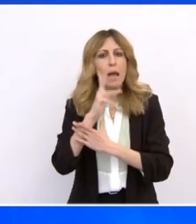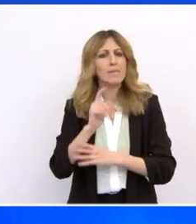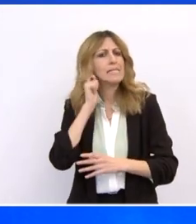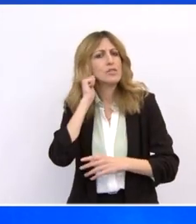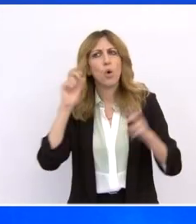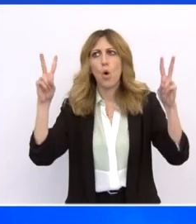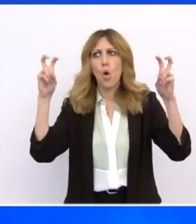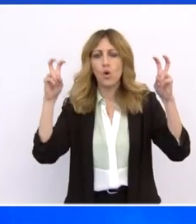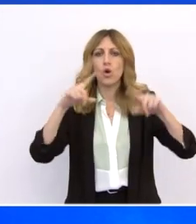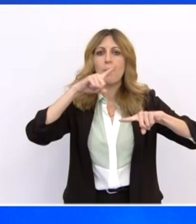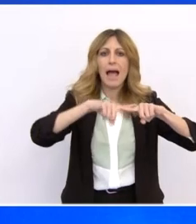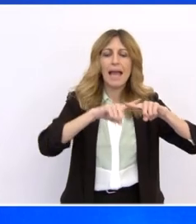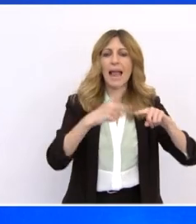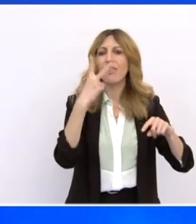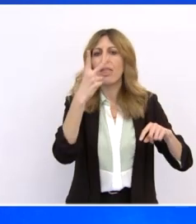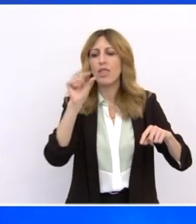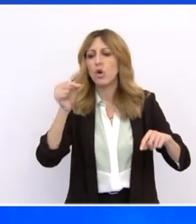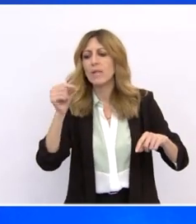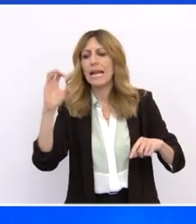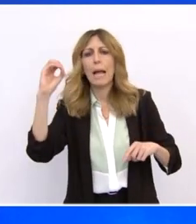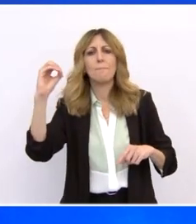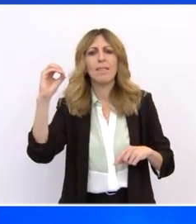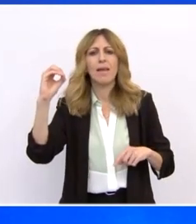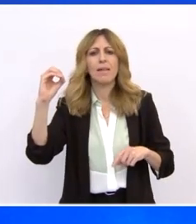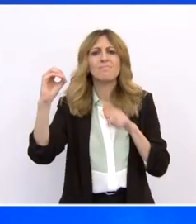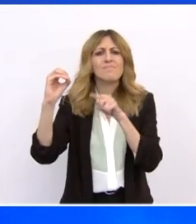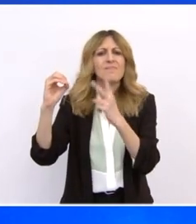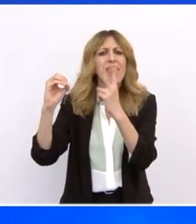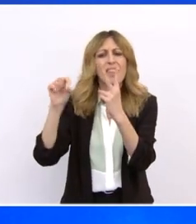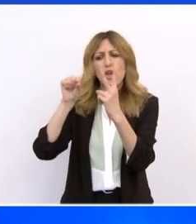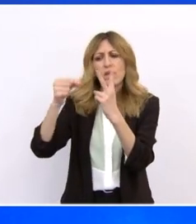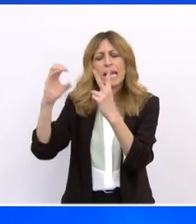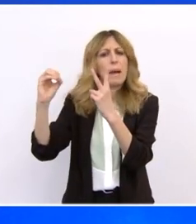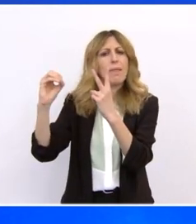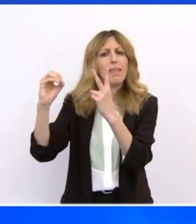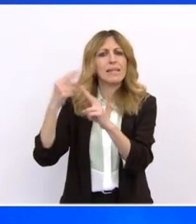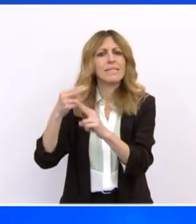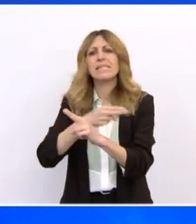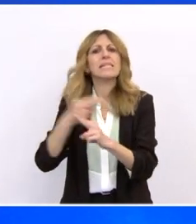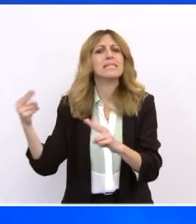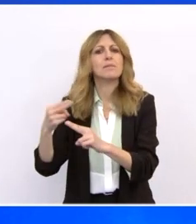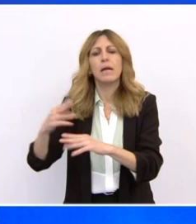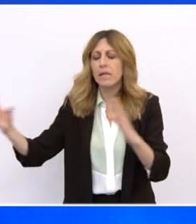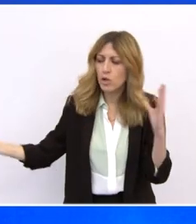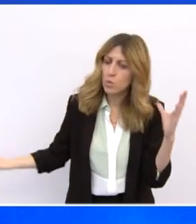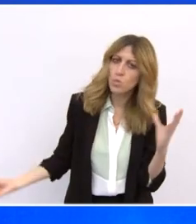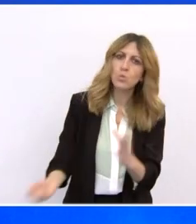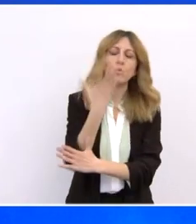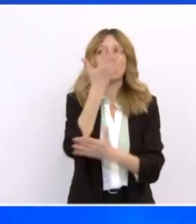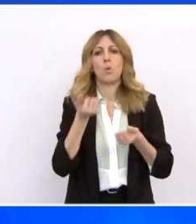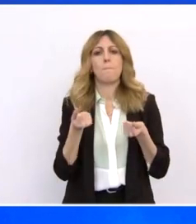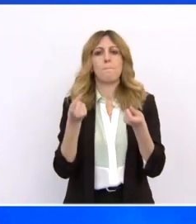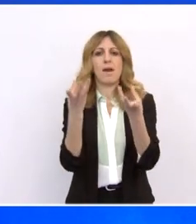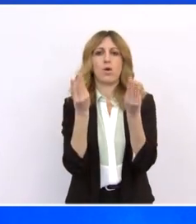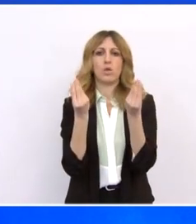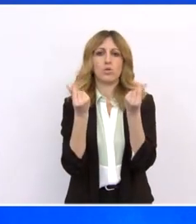το 2.0 συμβολίζει το νέο παραγωγικό μοντέλο, μια νέα εκδοχή για τον τρόπο που μπορεί να